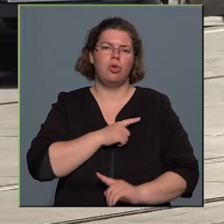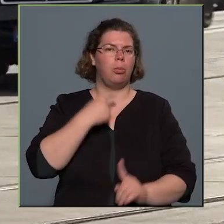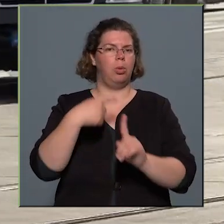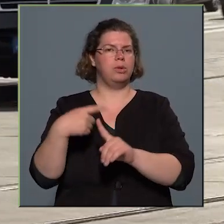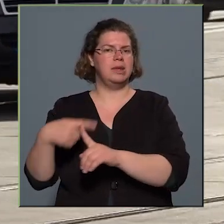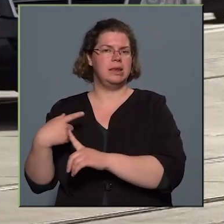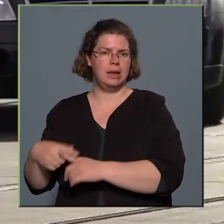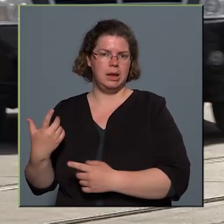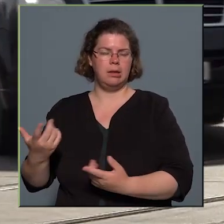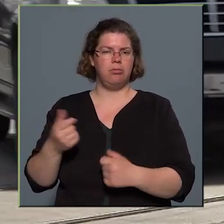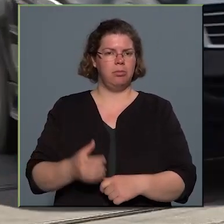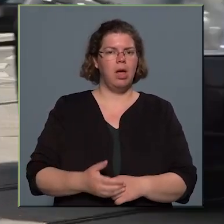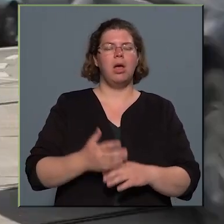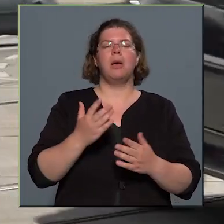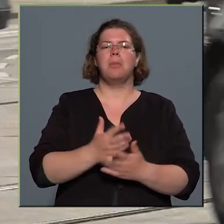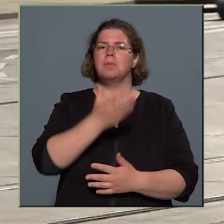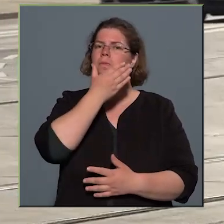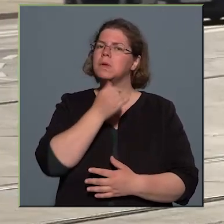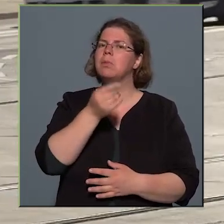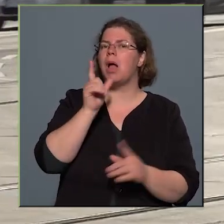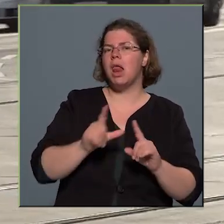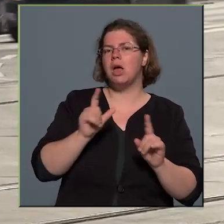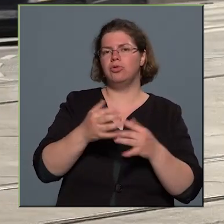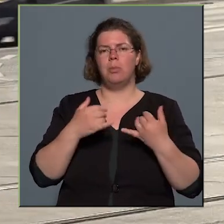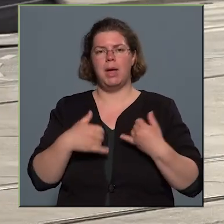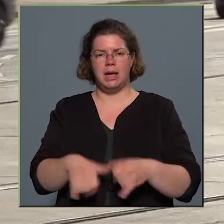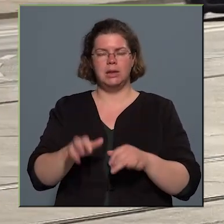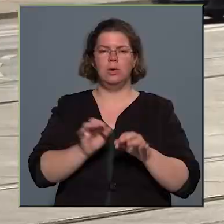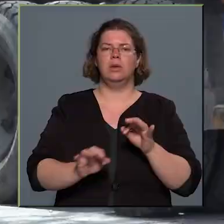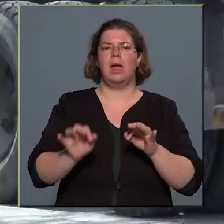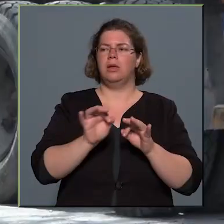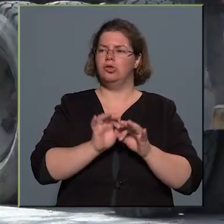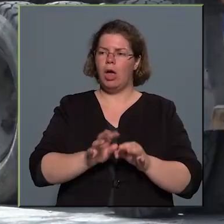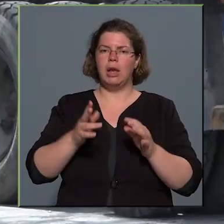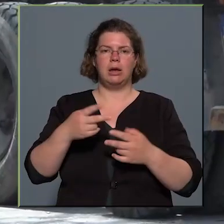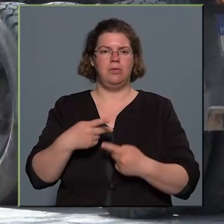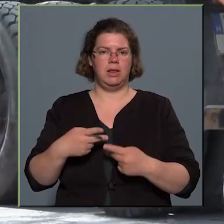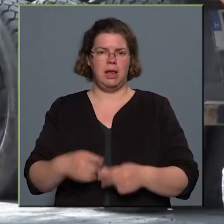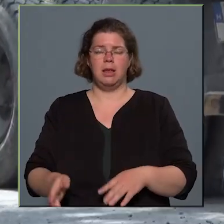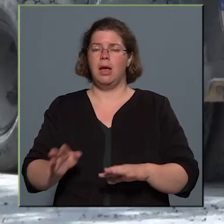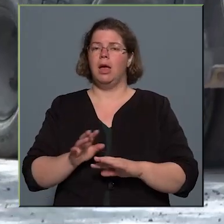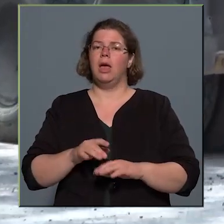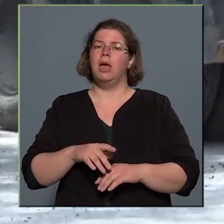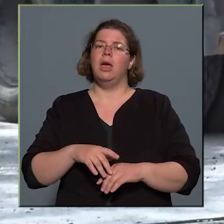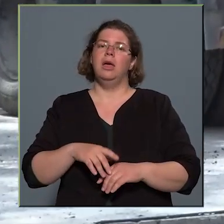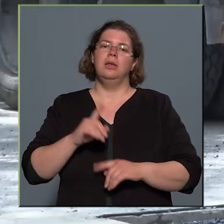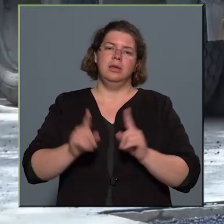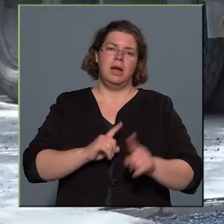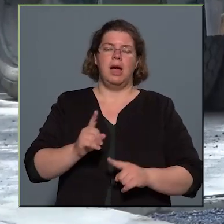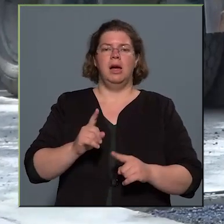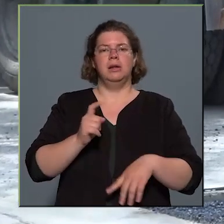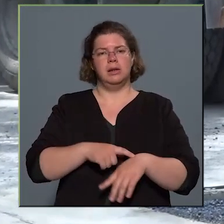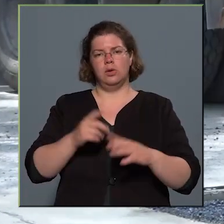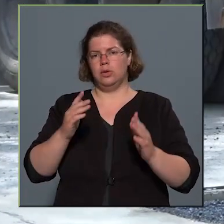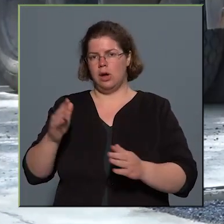Alapvetően ugye most már szépen lassan megindult teljes volumenében a kivitelezés. Ez mindenféleképpen jár majd időszakosan